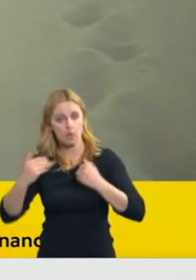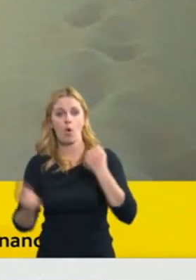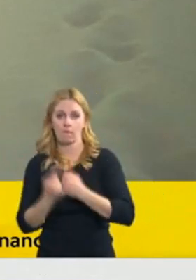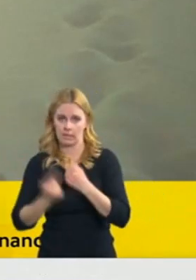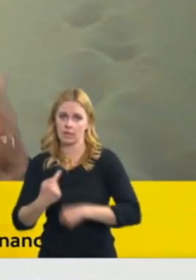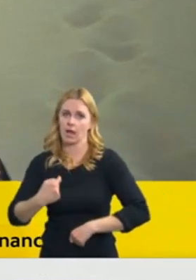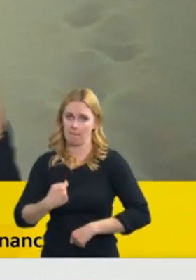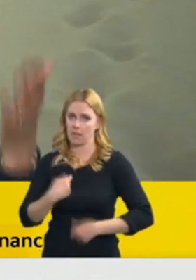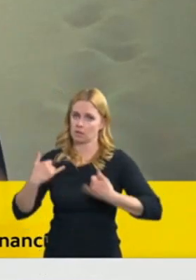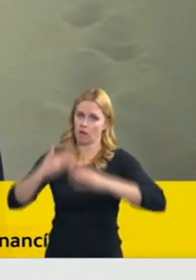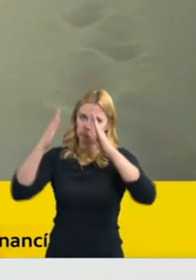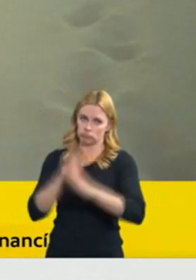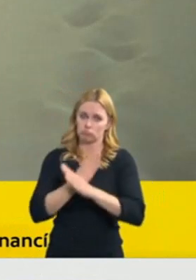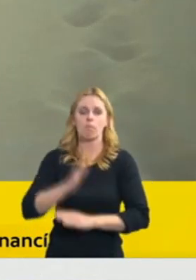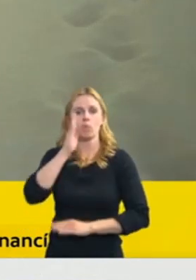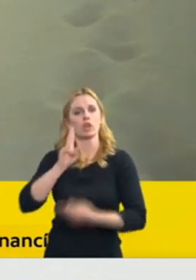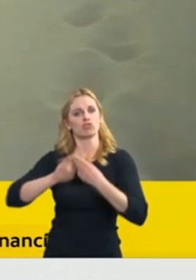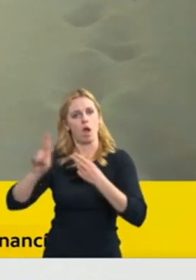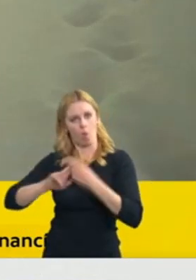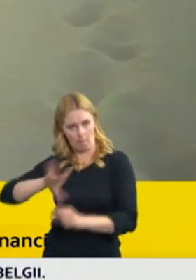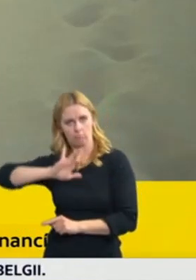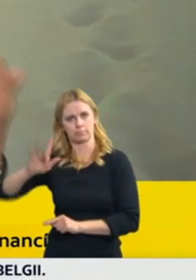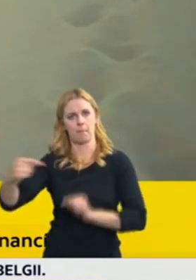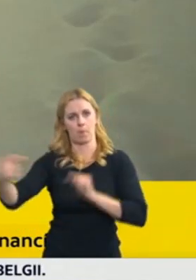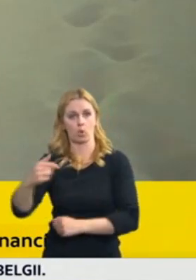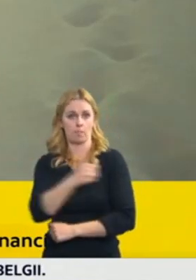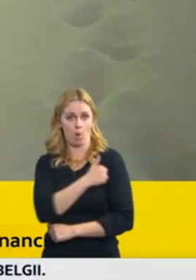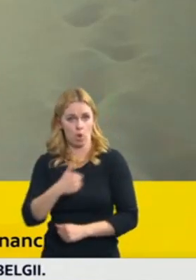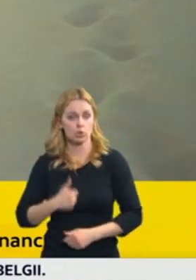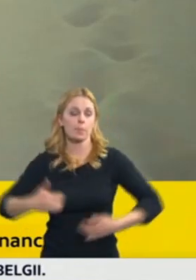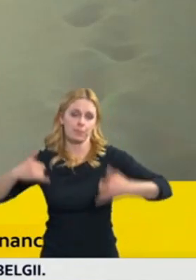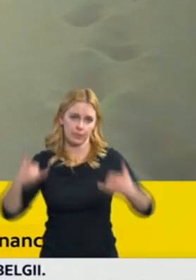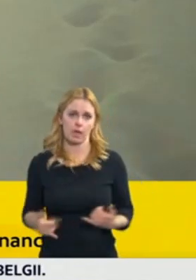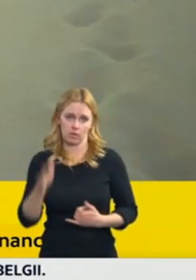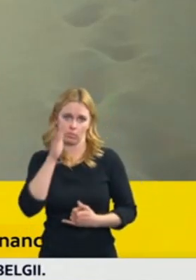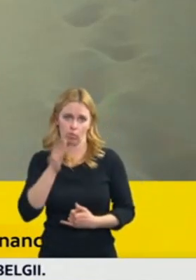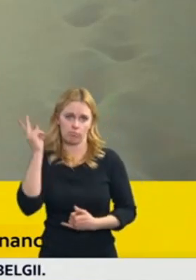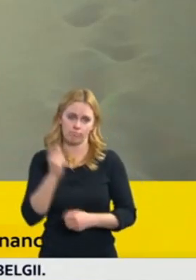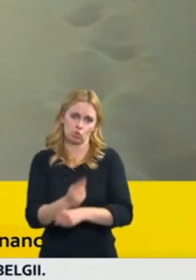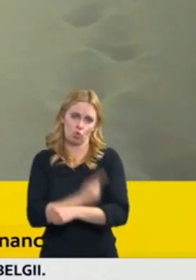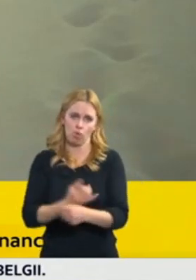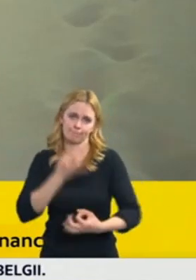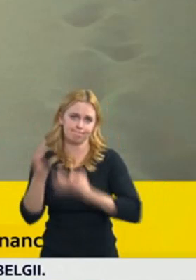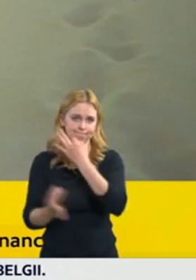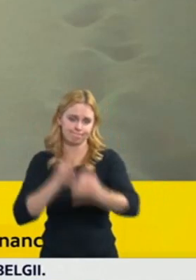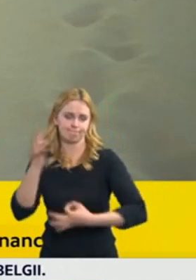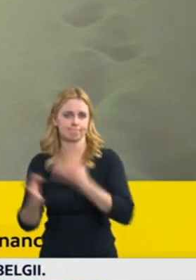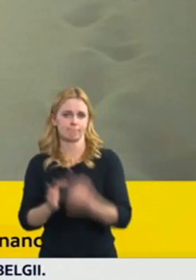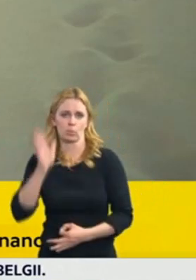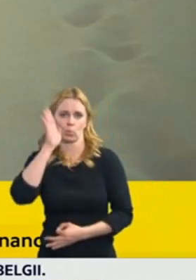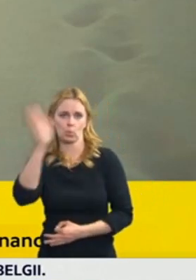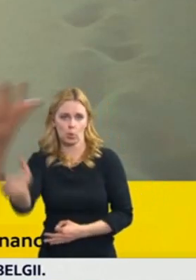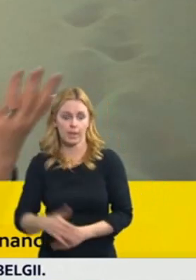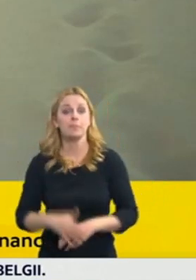podání žaloby a vlastně bude nastupovat proces celého toho soudního řízení, který potom